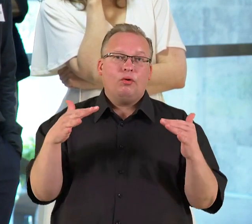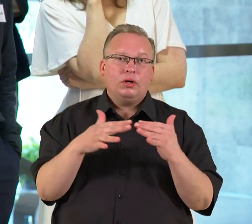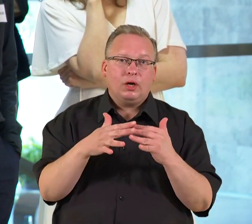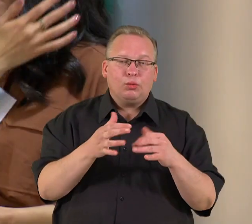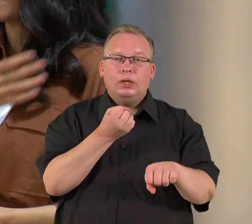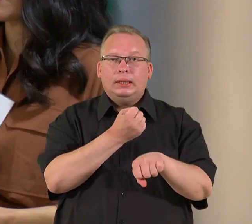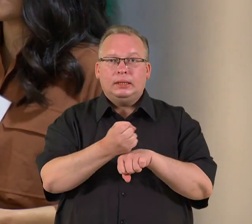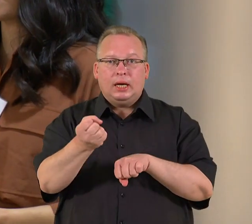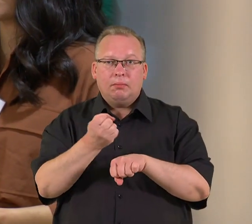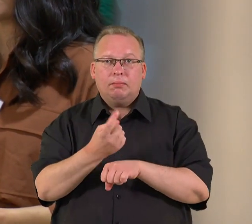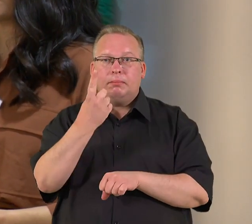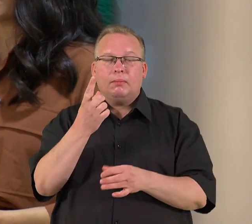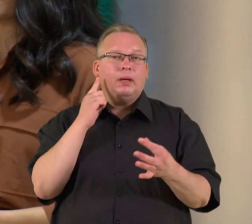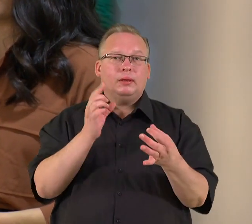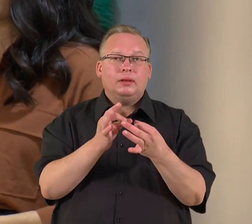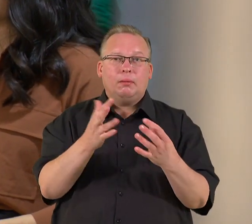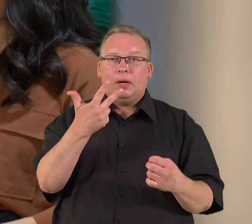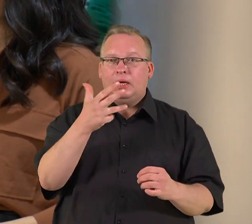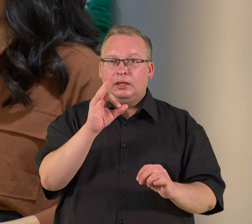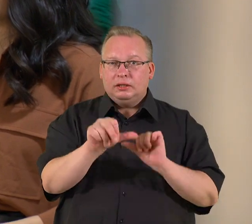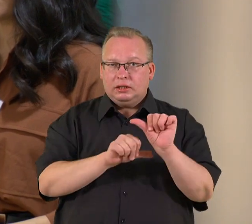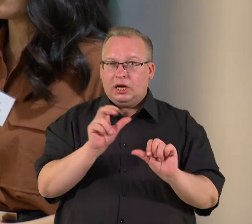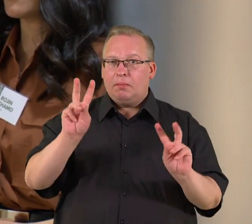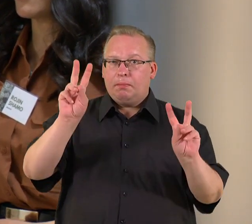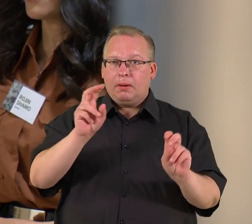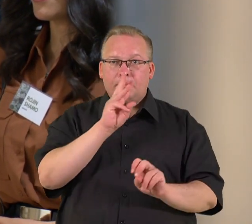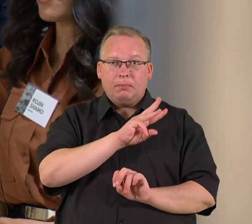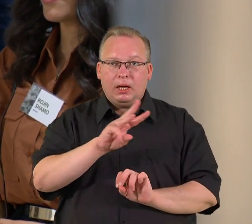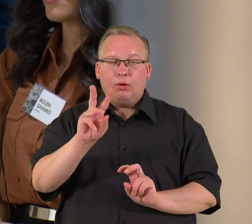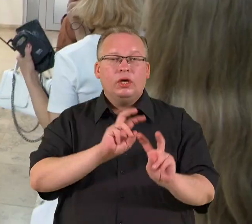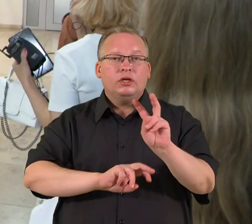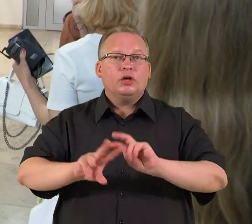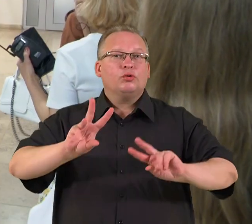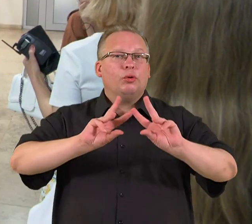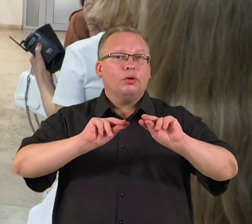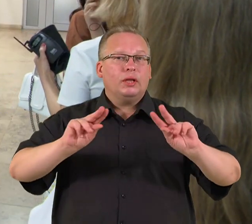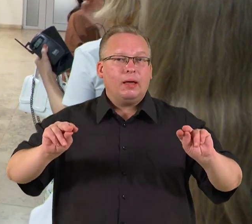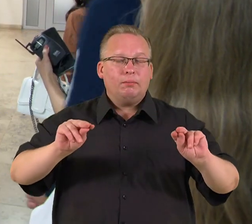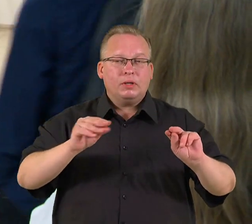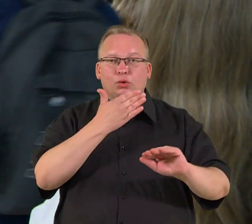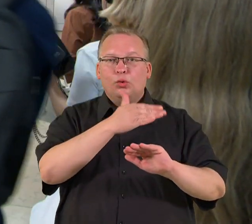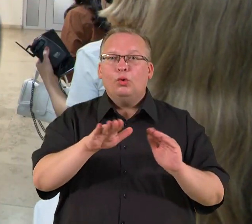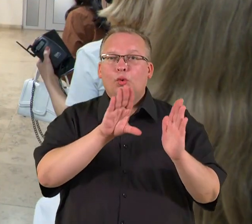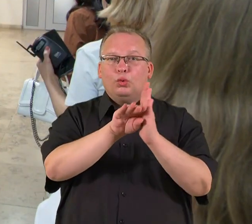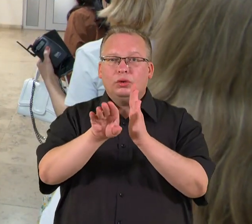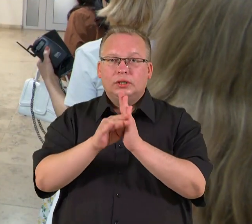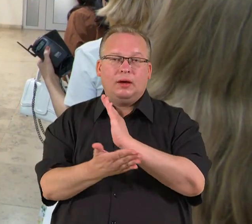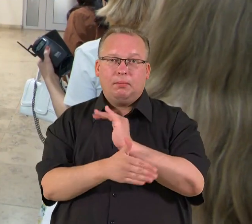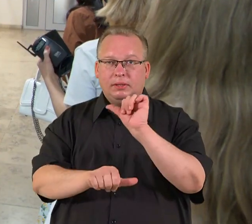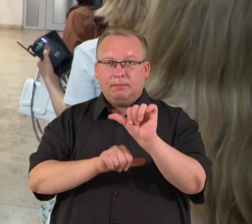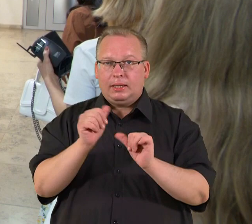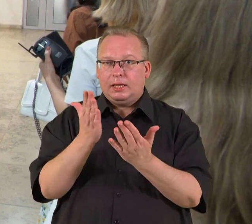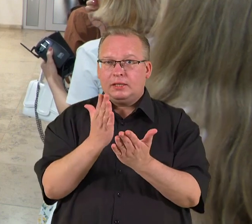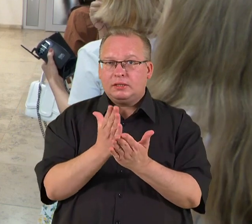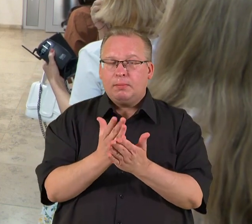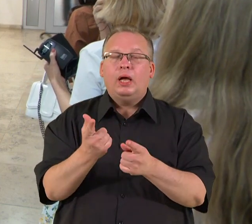trėmimų. Pirmai nepriklausomybės 30 metį daugiau kaip milijonas ieškojo laimės svetur. Pastaraisiais metais esa tapome